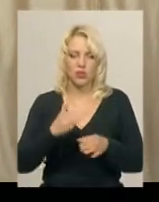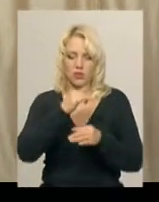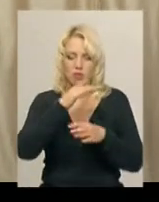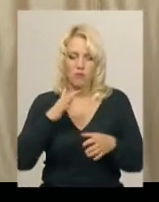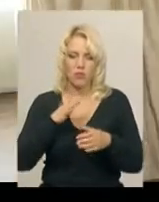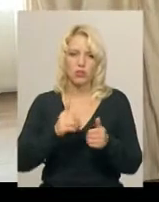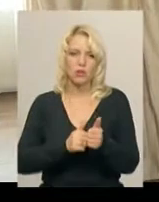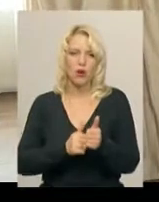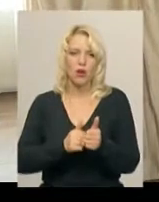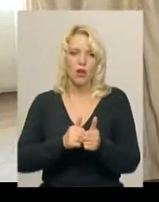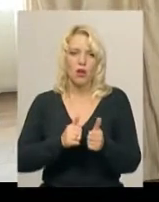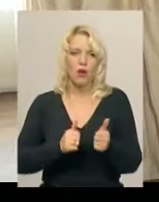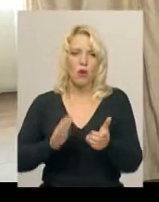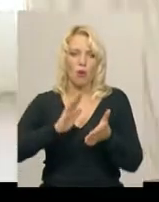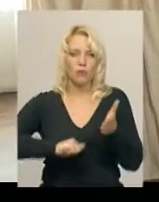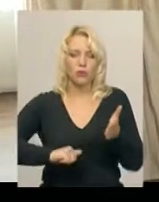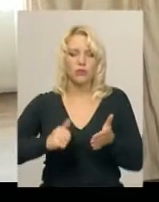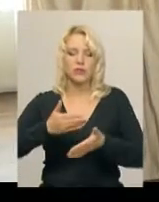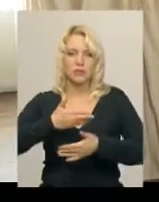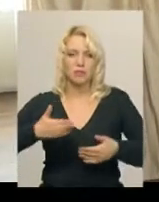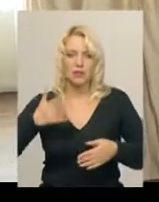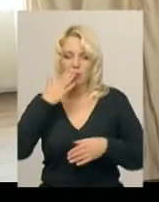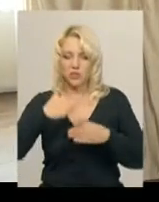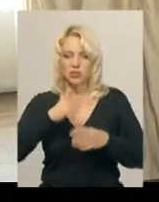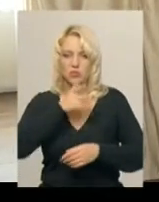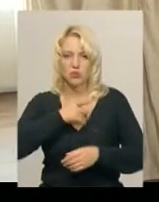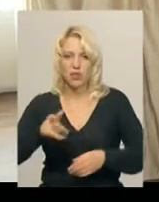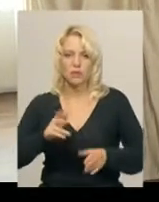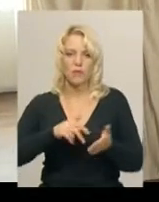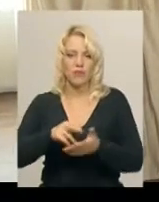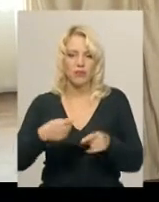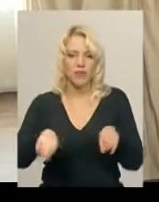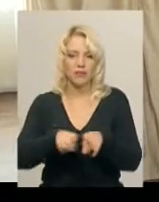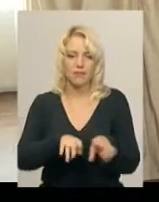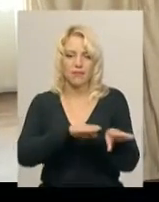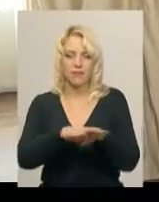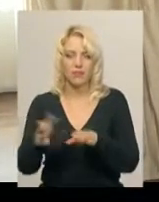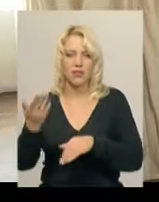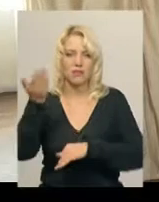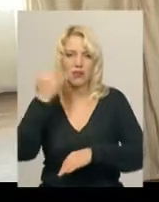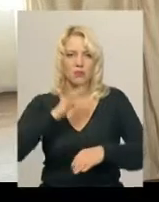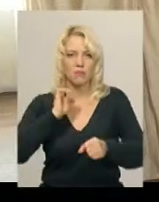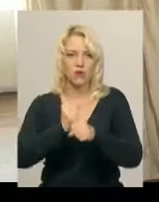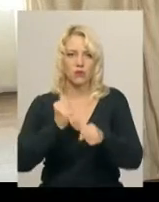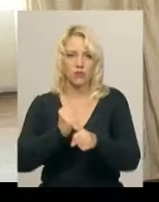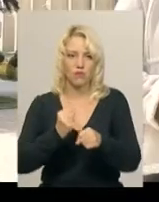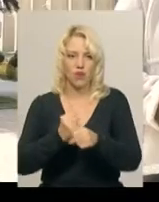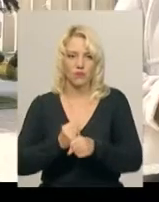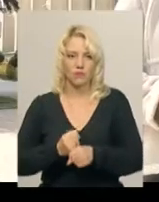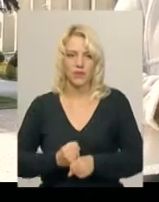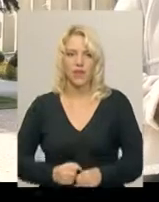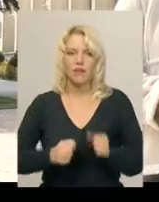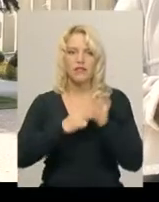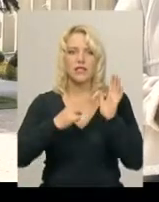можемо оминути. Однак, я запевняю, ближчим часом ми вийдемо на той рівень, якому працювали, і згодної лекіти допущено не буде.